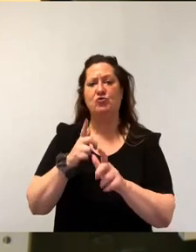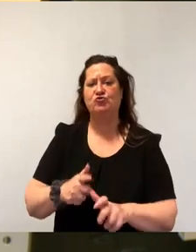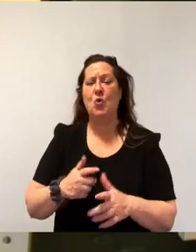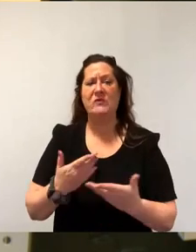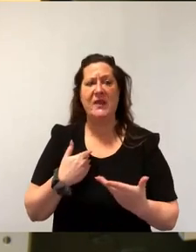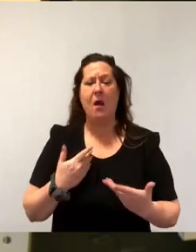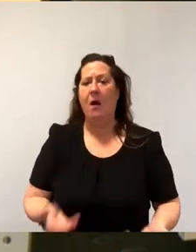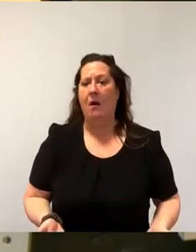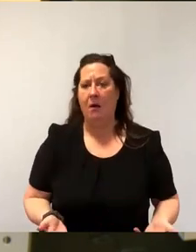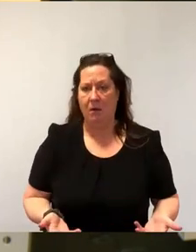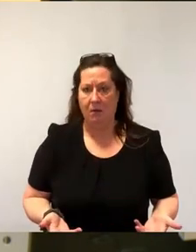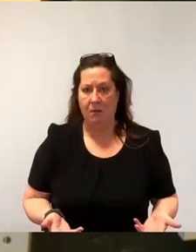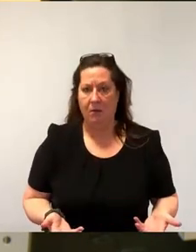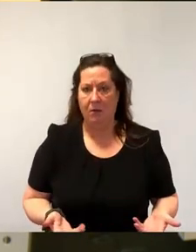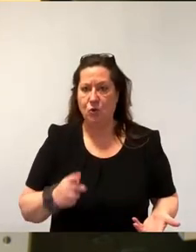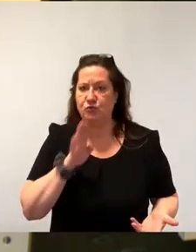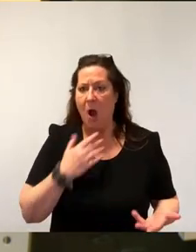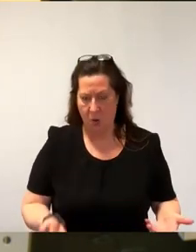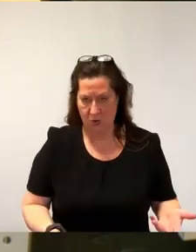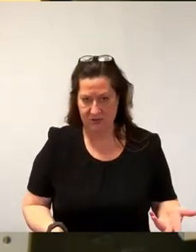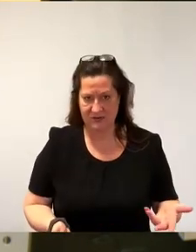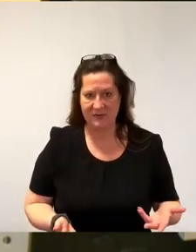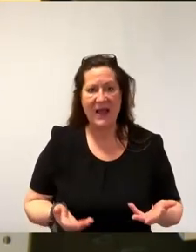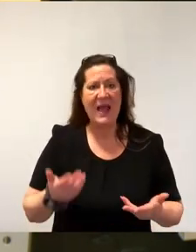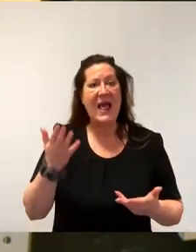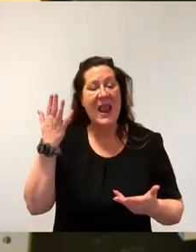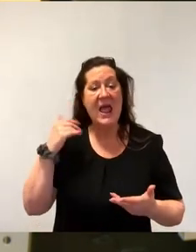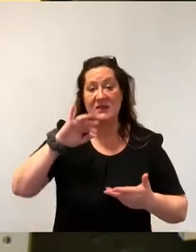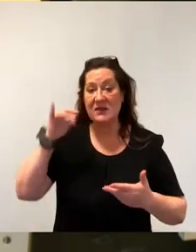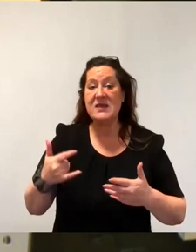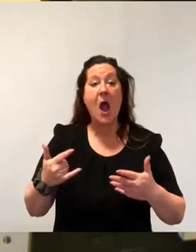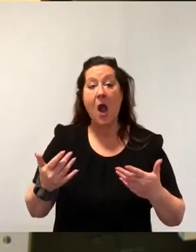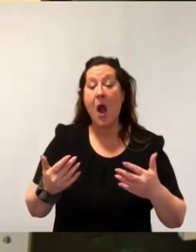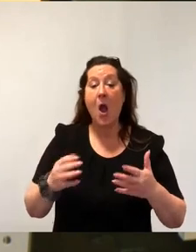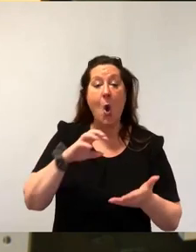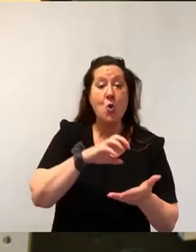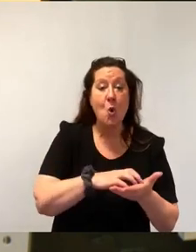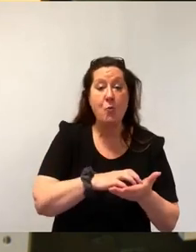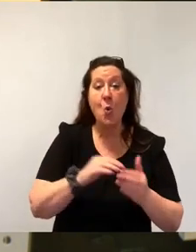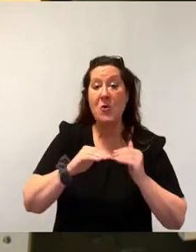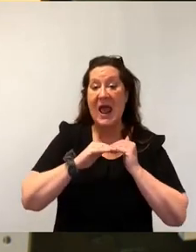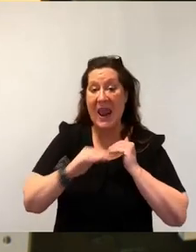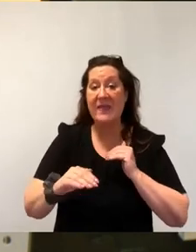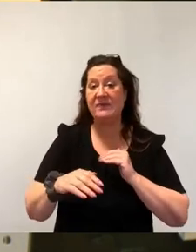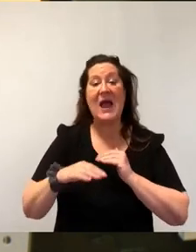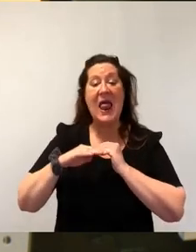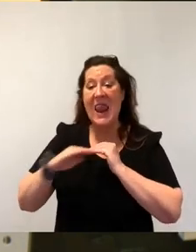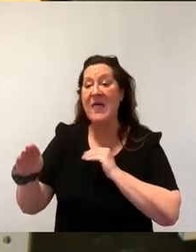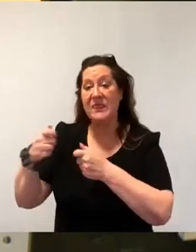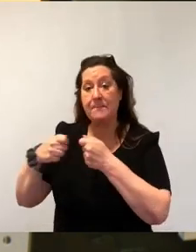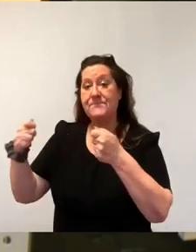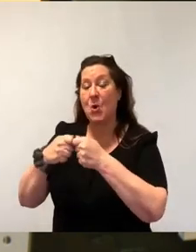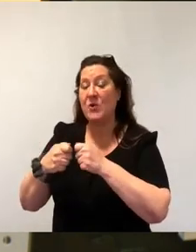Seit letztem Jahr zeigen die intensiven Auseinandersetzungen der Kommunen mit den Ländern und der Länder mit dem Bund, dass es so mit der